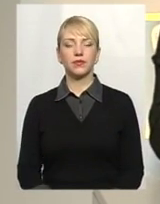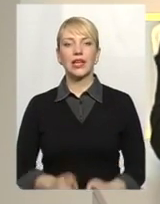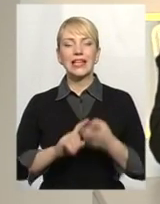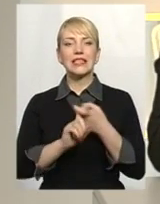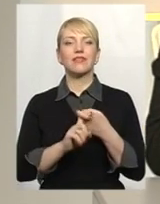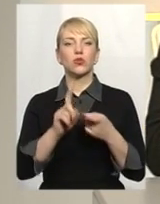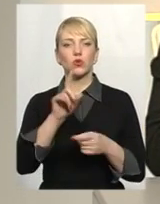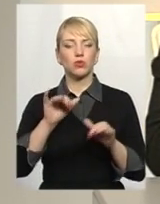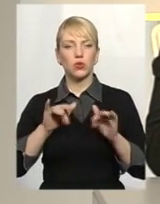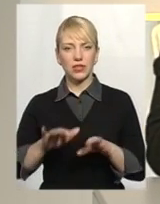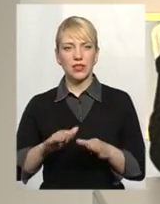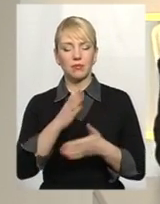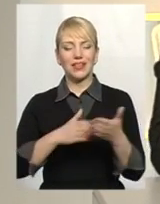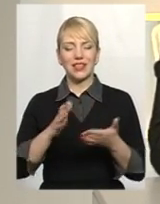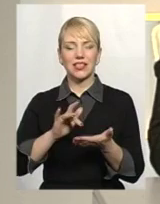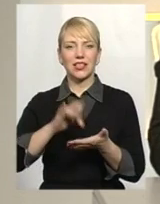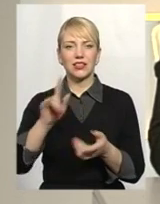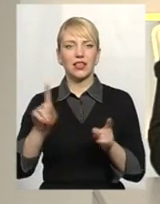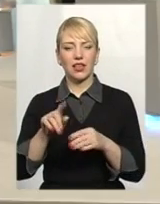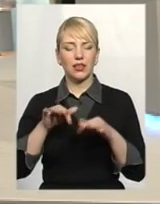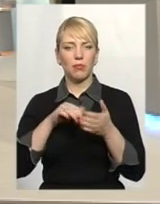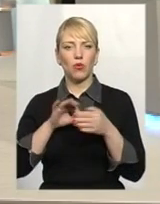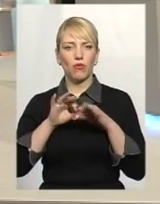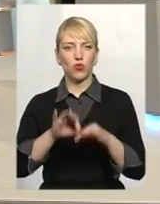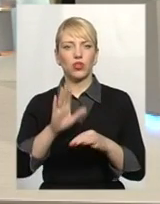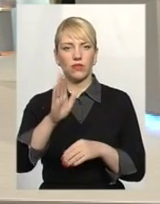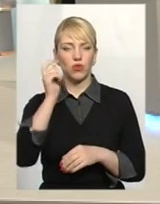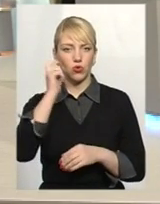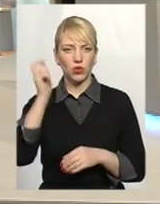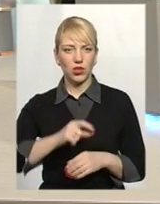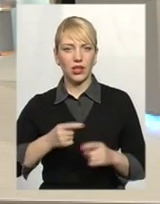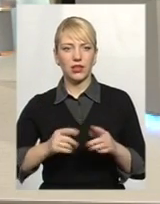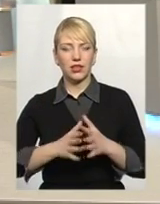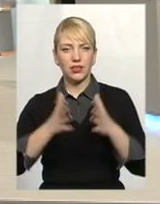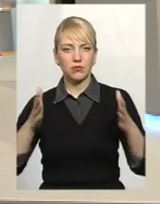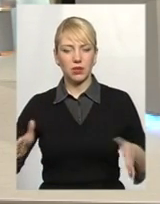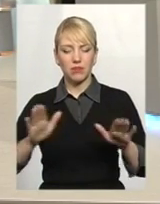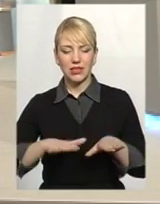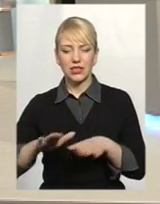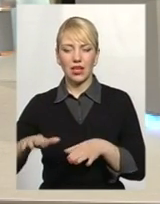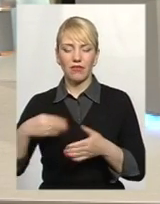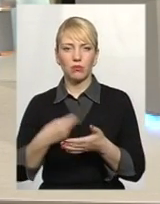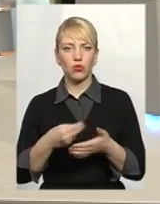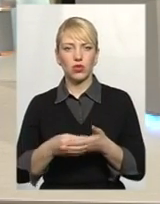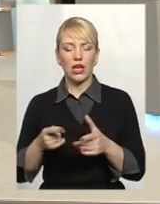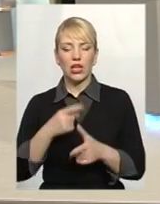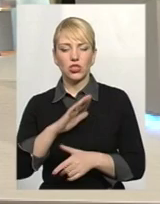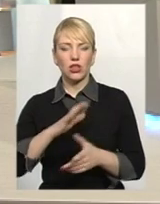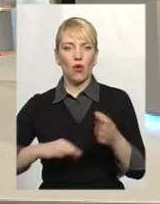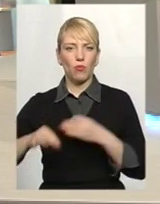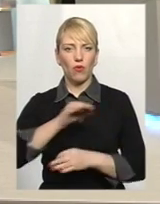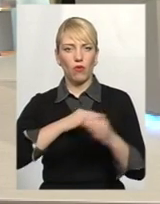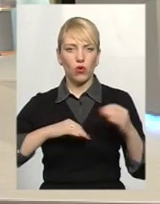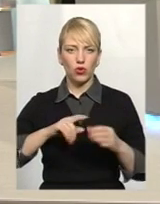процесами децентралізації, які сьогодні проходять в Україні і збільшення місцевих бюджетів, чи не обговорюється